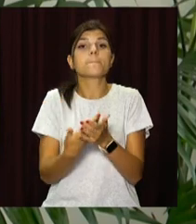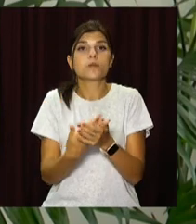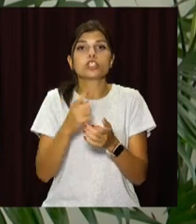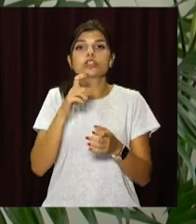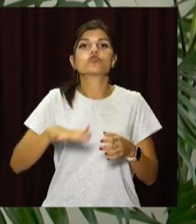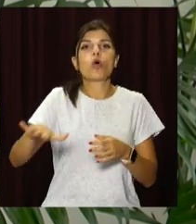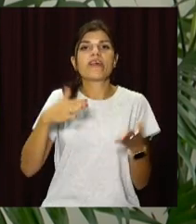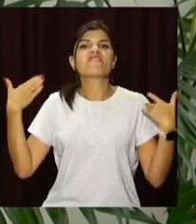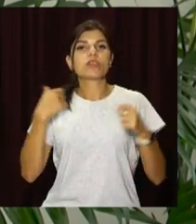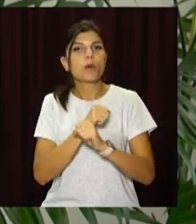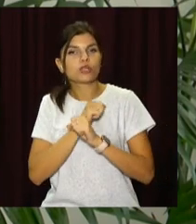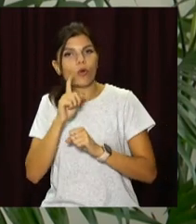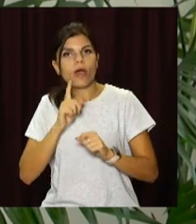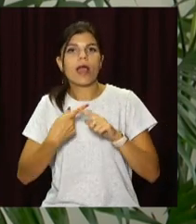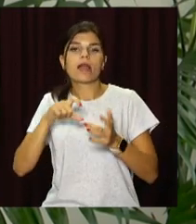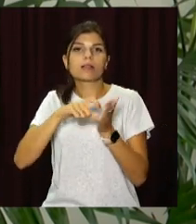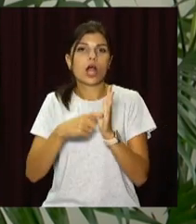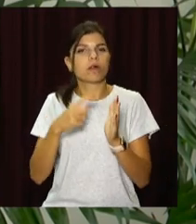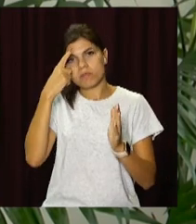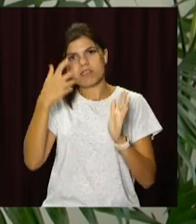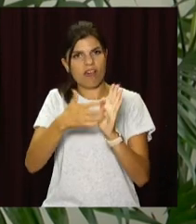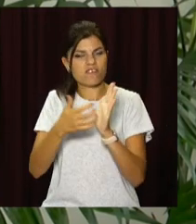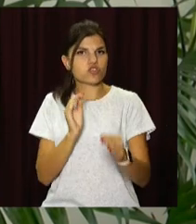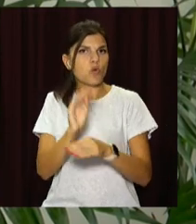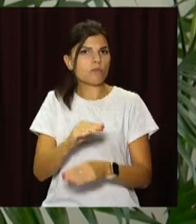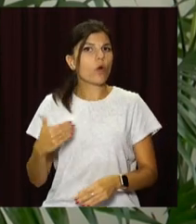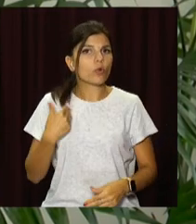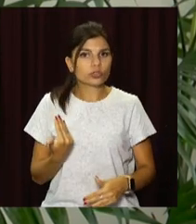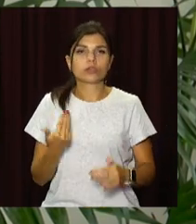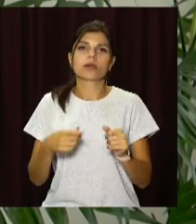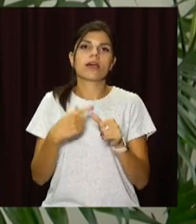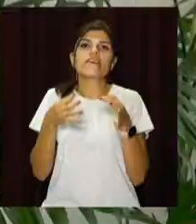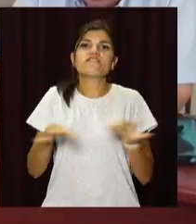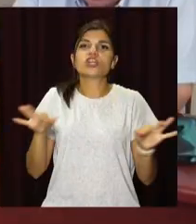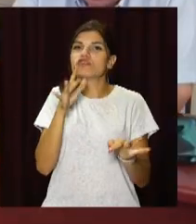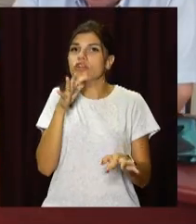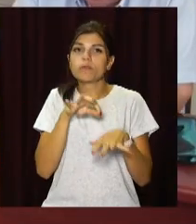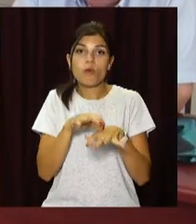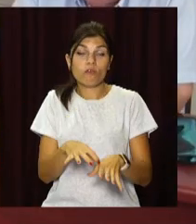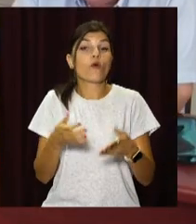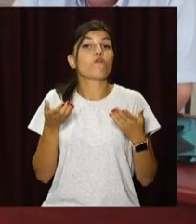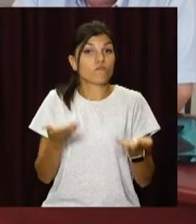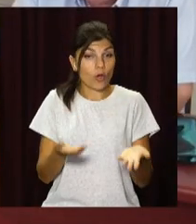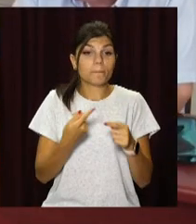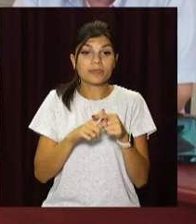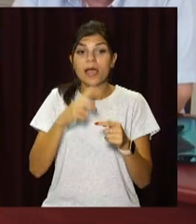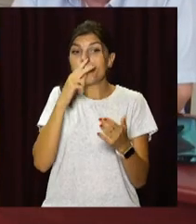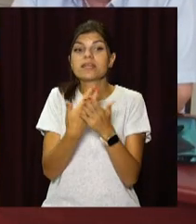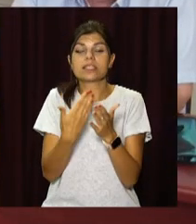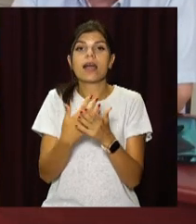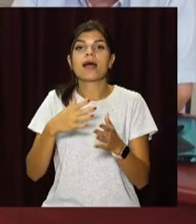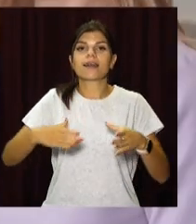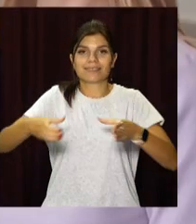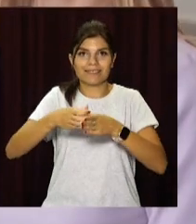відпочинку, якісь там класи, якісь їхні зони, де вони проводять вільний час. Представники Ради Європи кажуть,